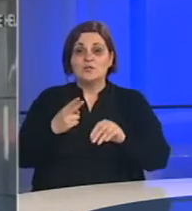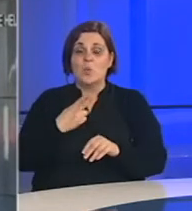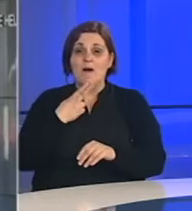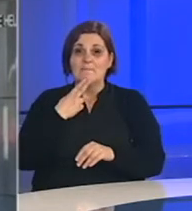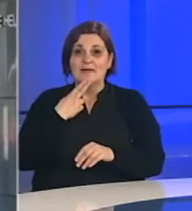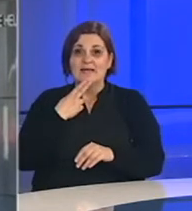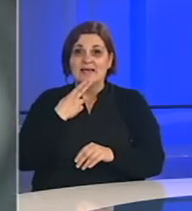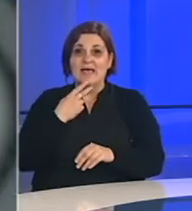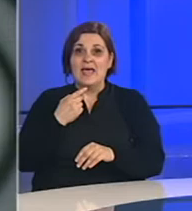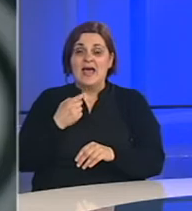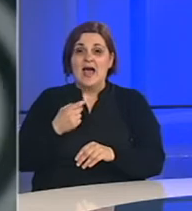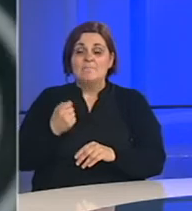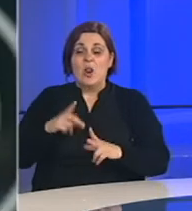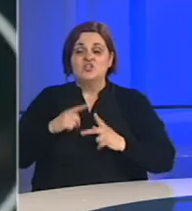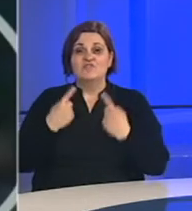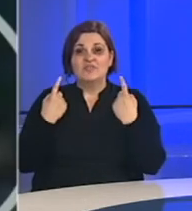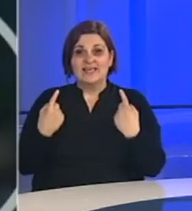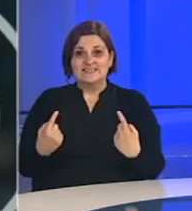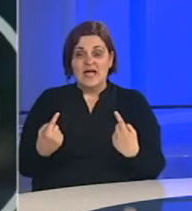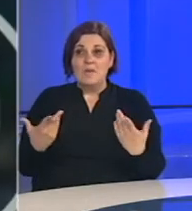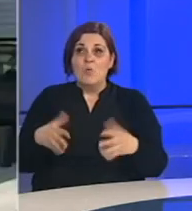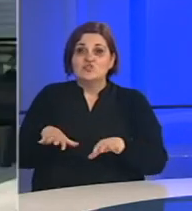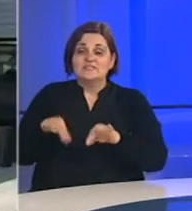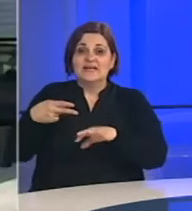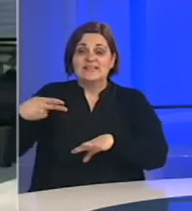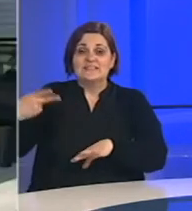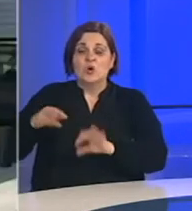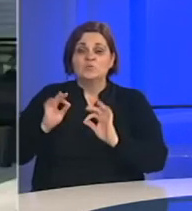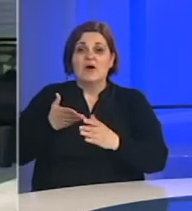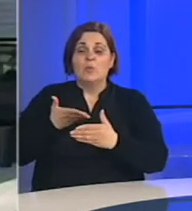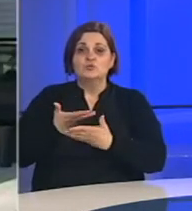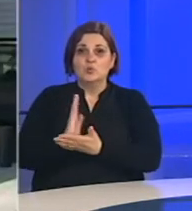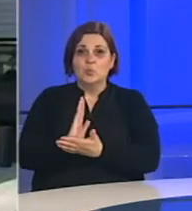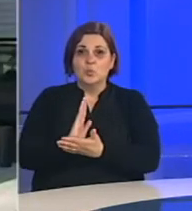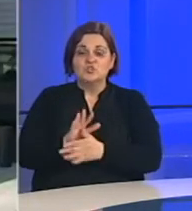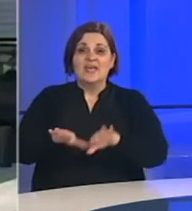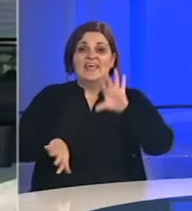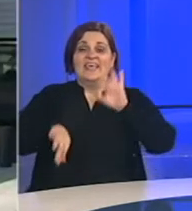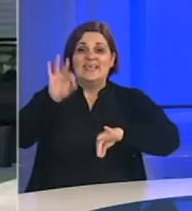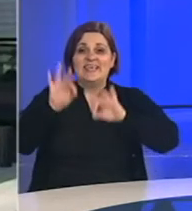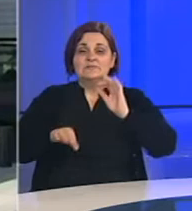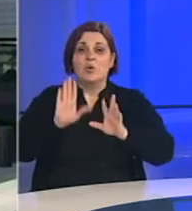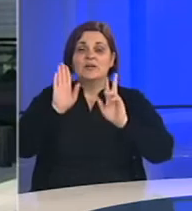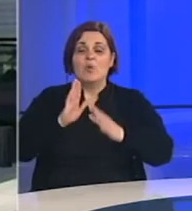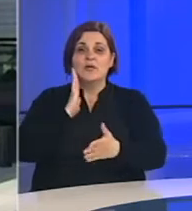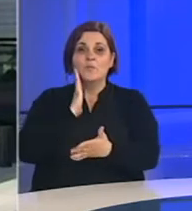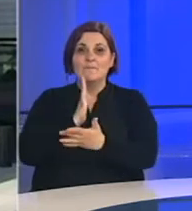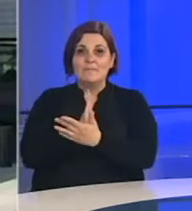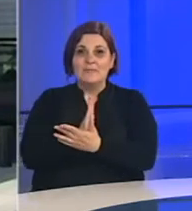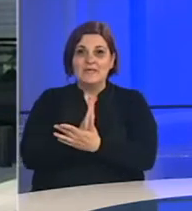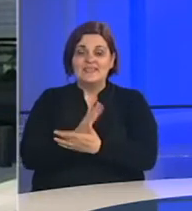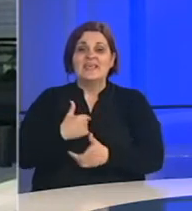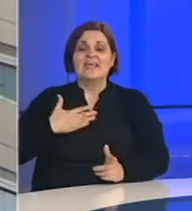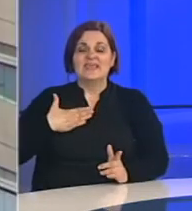malo je život stav i možda se nađu neke rezerve. U svakom slučaju, izbori moraju da se održe i